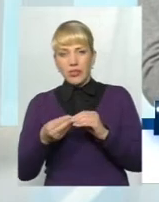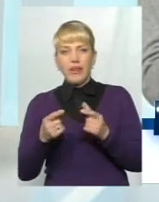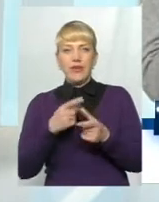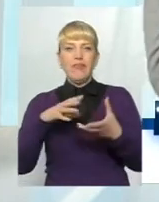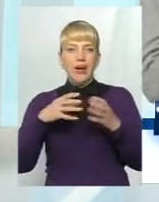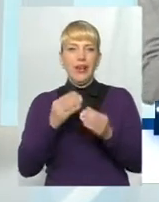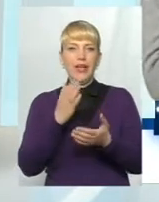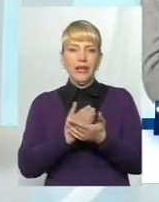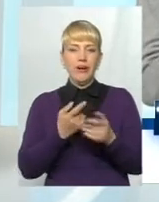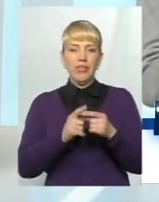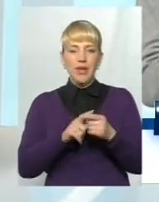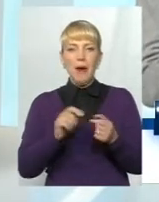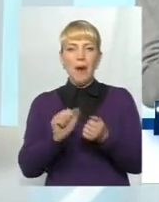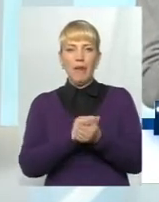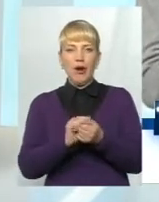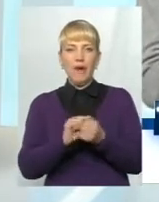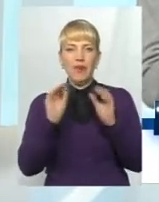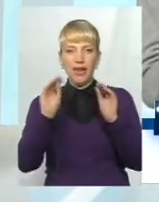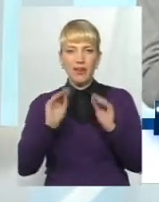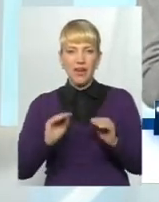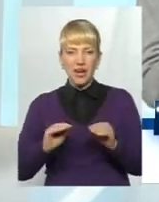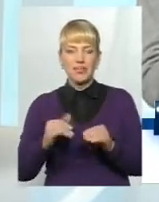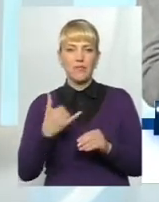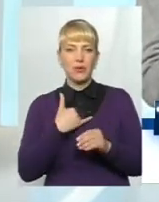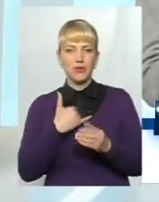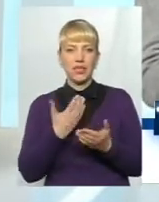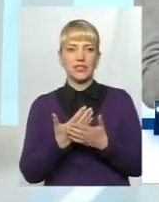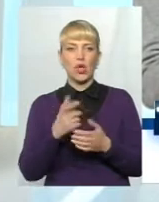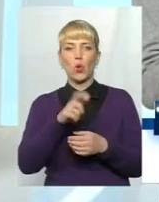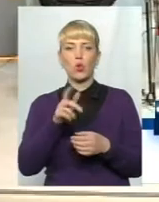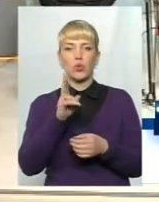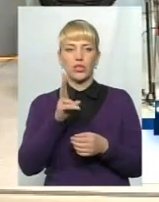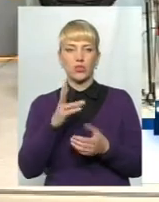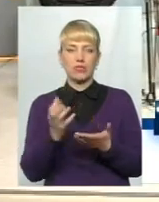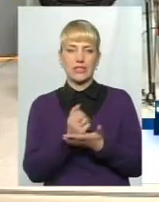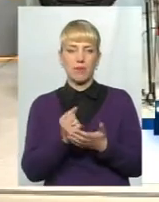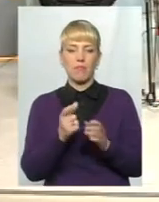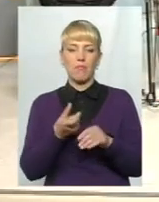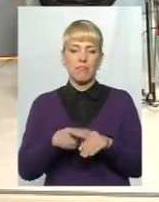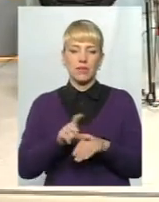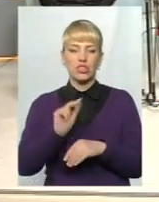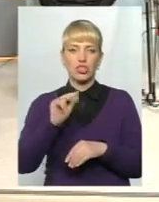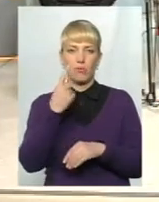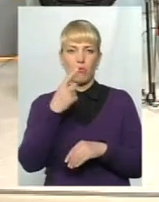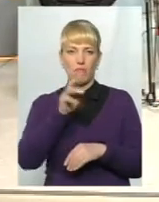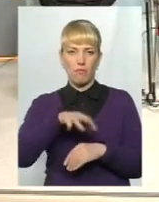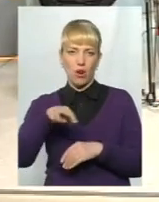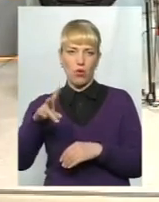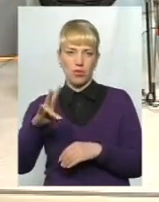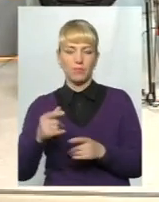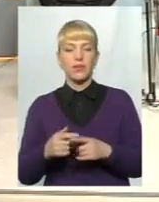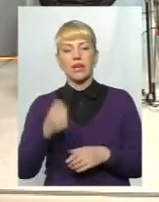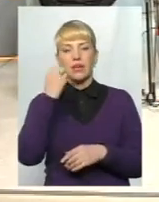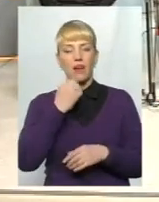за оцими паперовими деклараціями в нас люди, які заробили більше мільйона? Дякую. Хороше